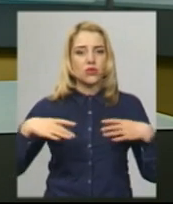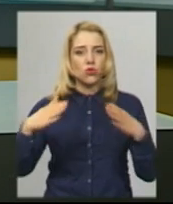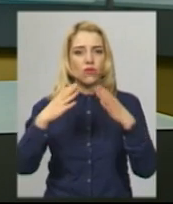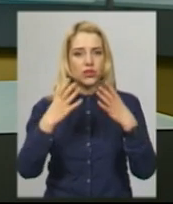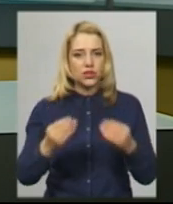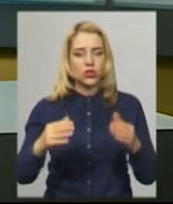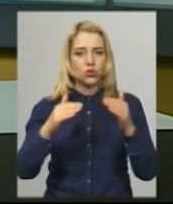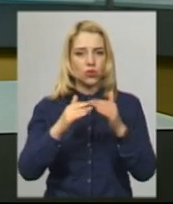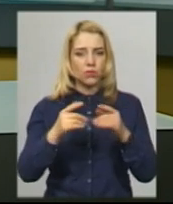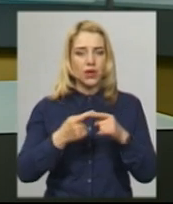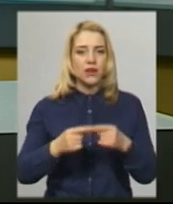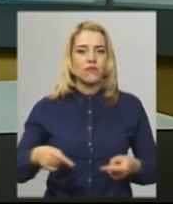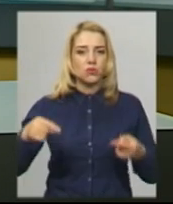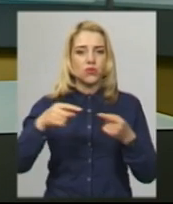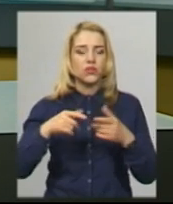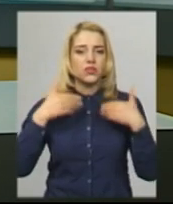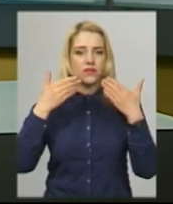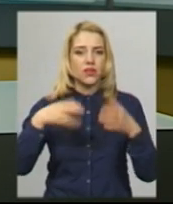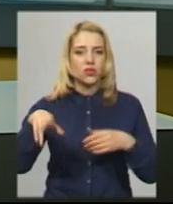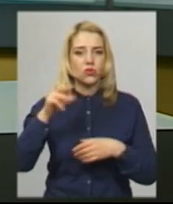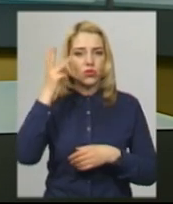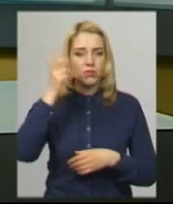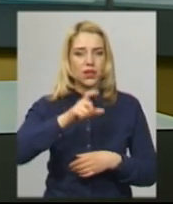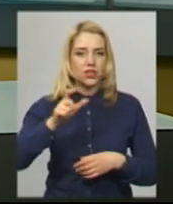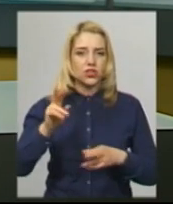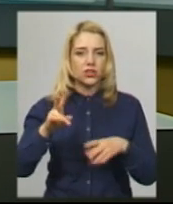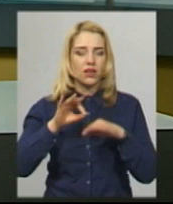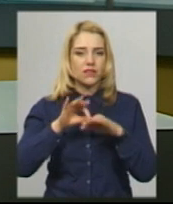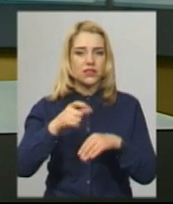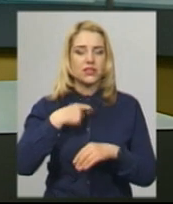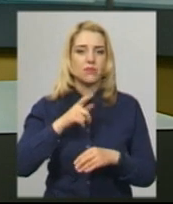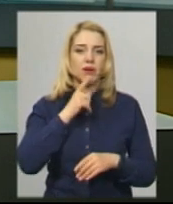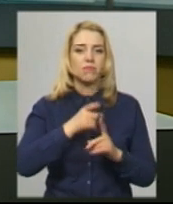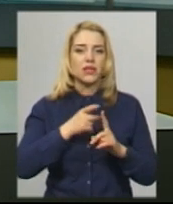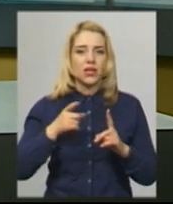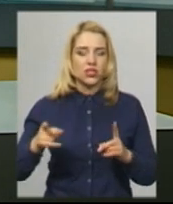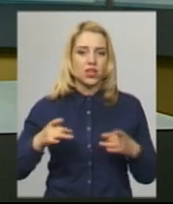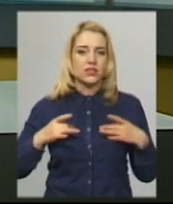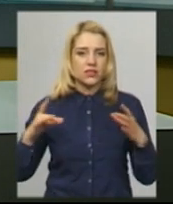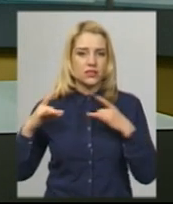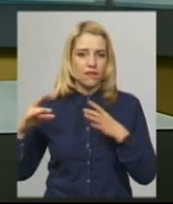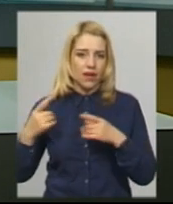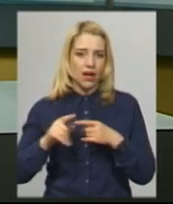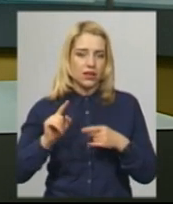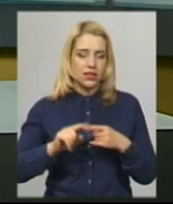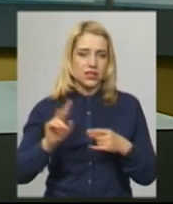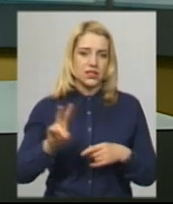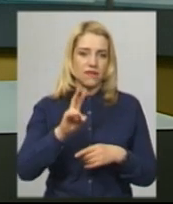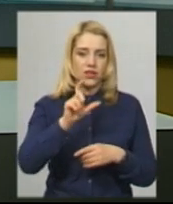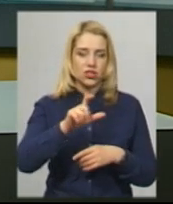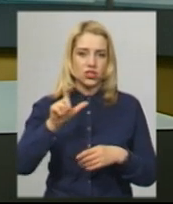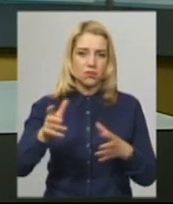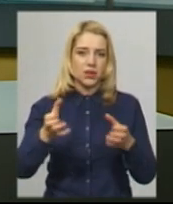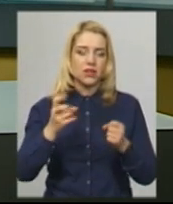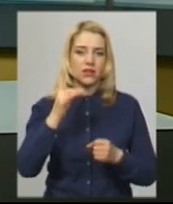вдома. Відповідне звернення до хмельничан стосовно того, як вести себе під час Великодніх свят, вірянам та священникам прийняли на